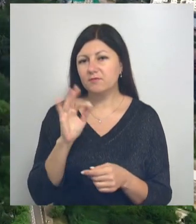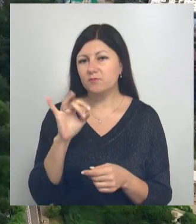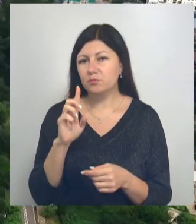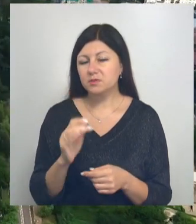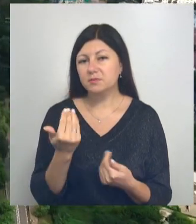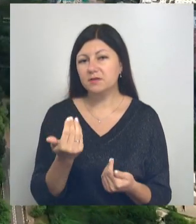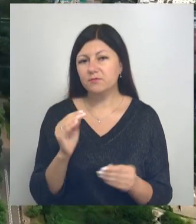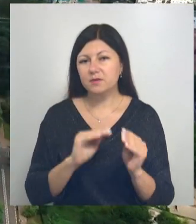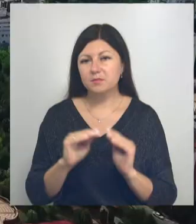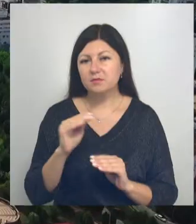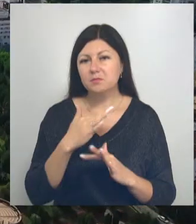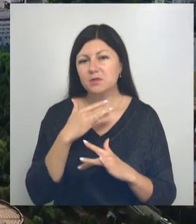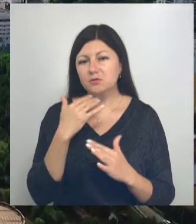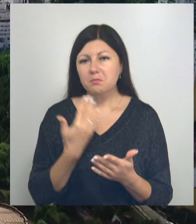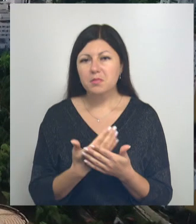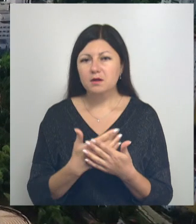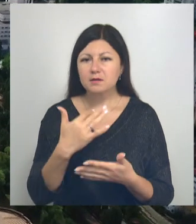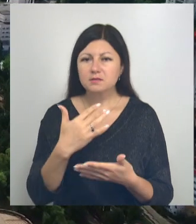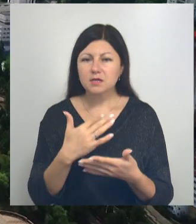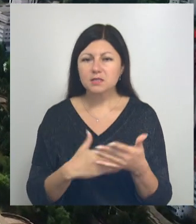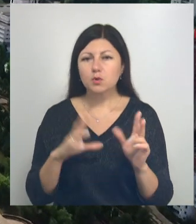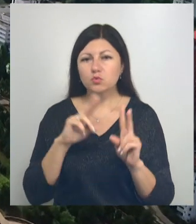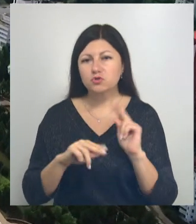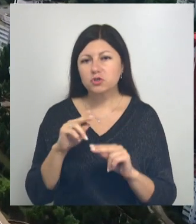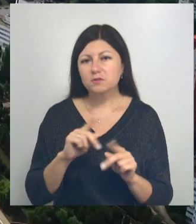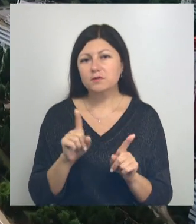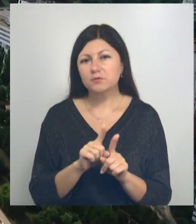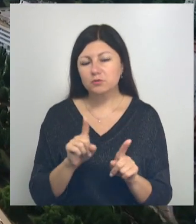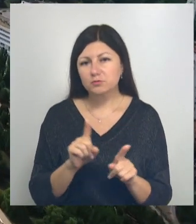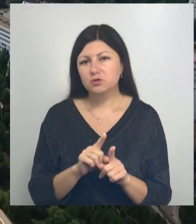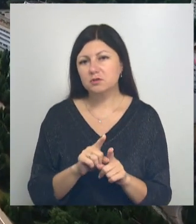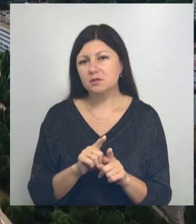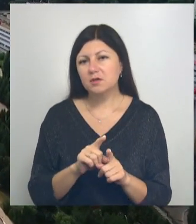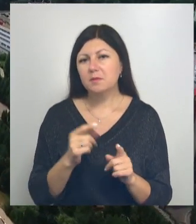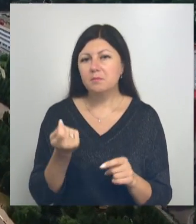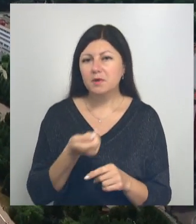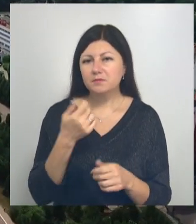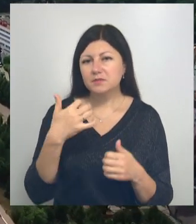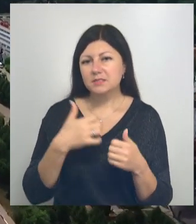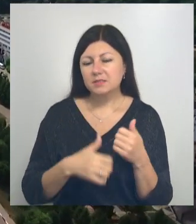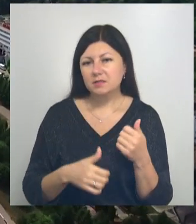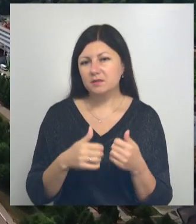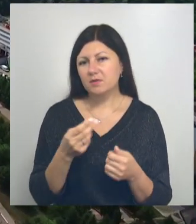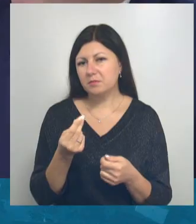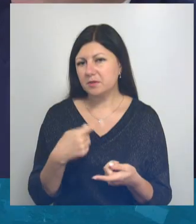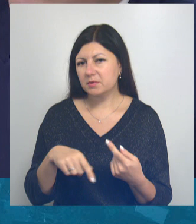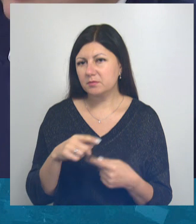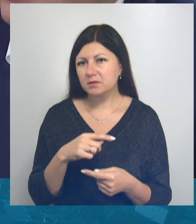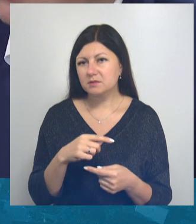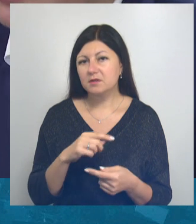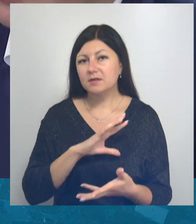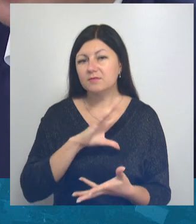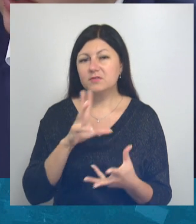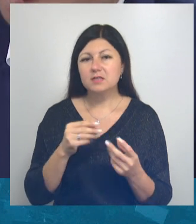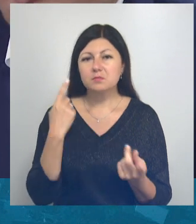формировании среди множества показателей учитывали в том числе и количество субъектов малого и среднего предпринимательства. В целом же,